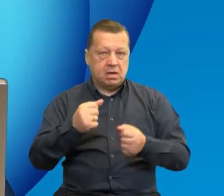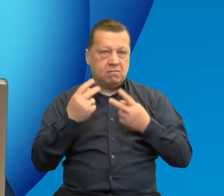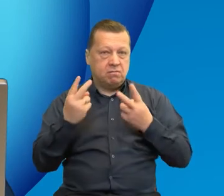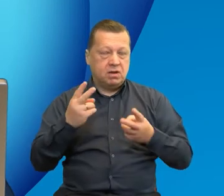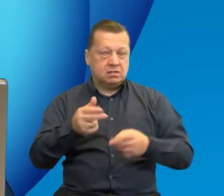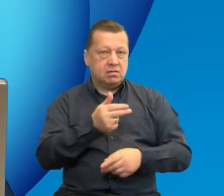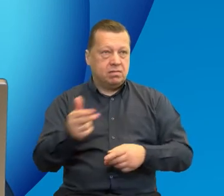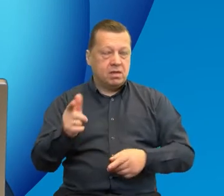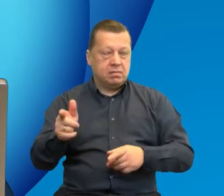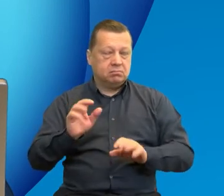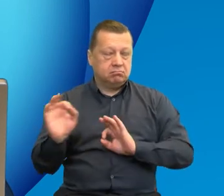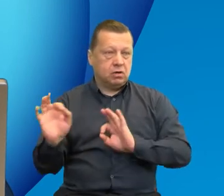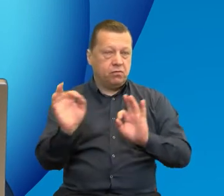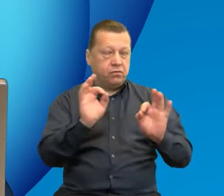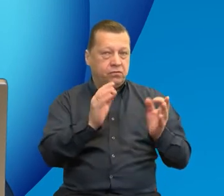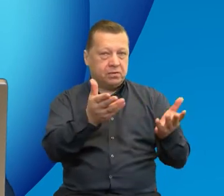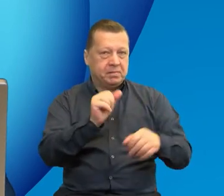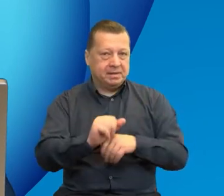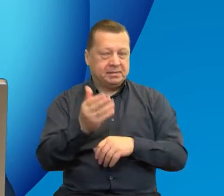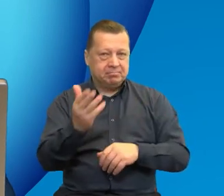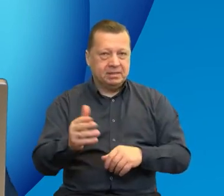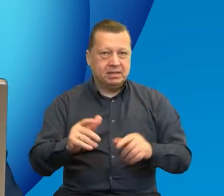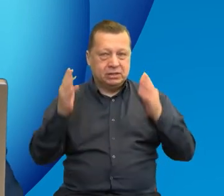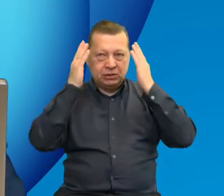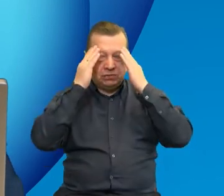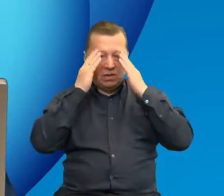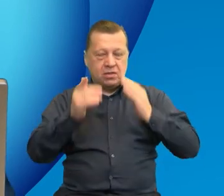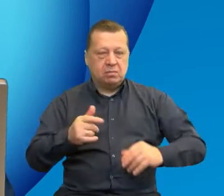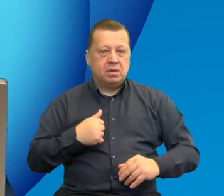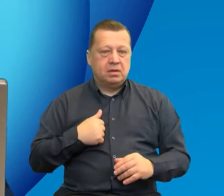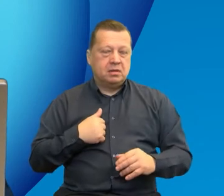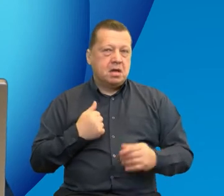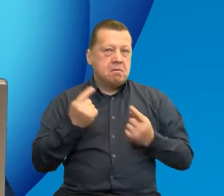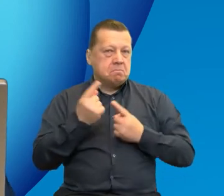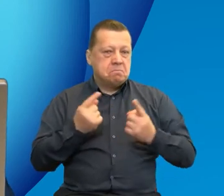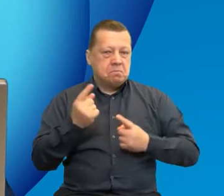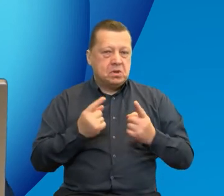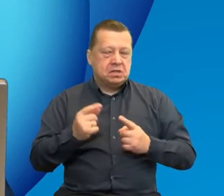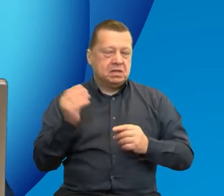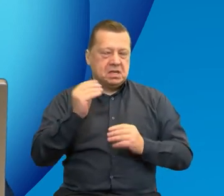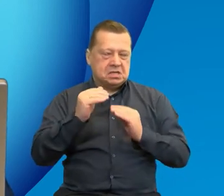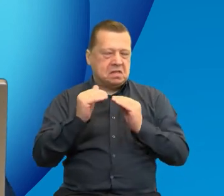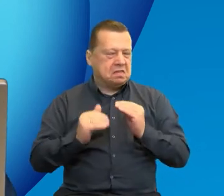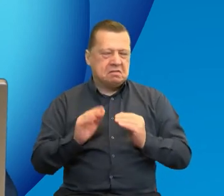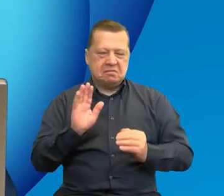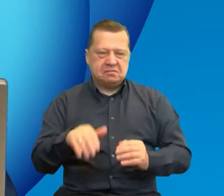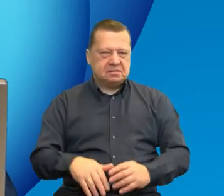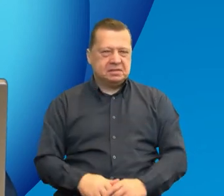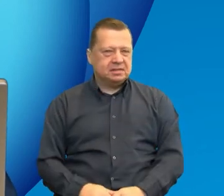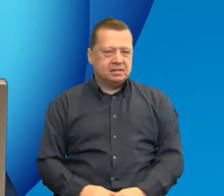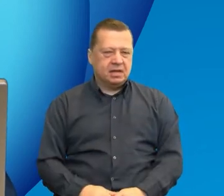poruszacie. Może oczywiste, ale świadomość jeszcze uważamy, że może jest zbyt niska, jeśli chodzi o